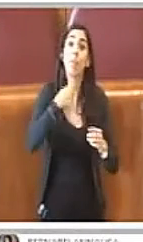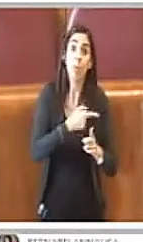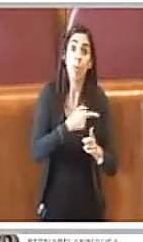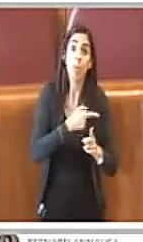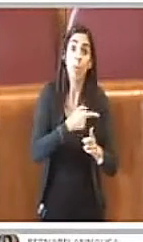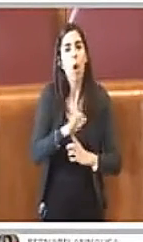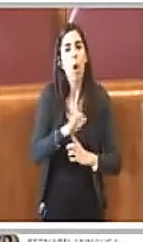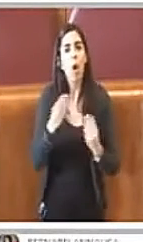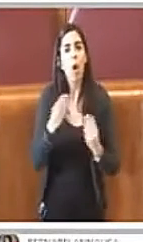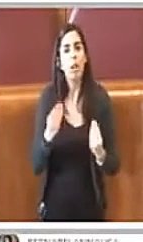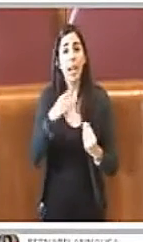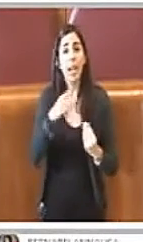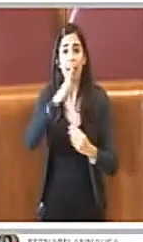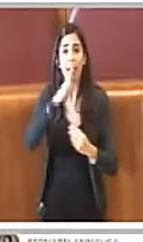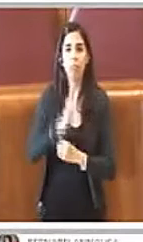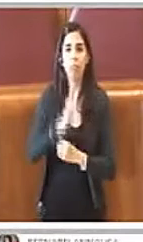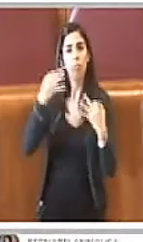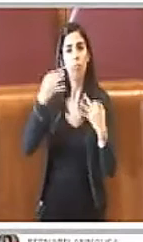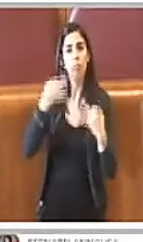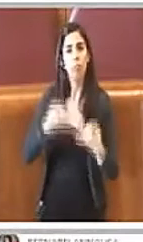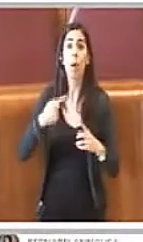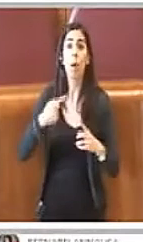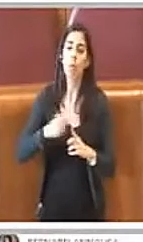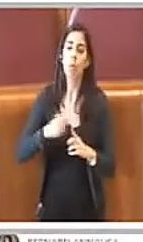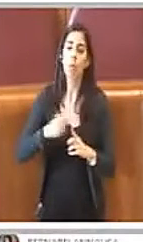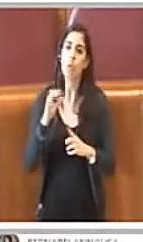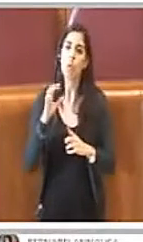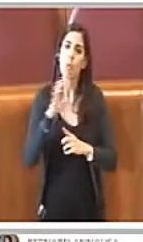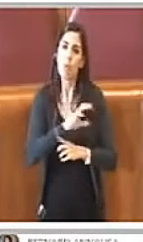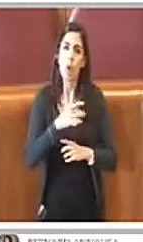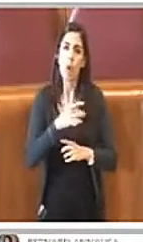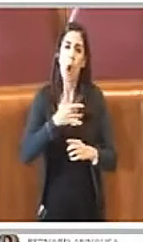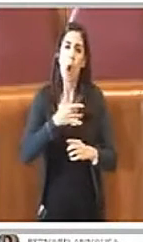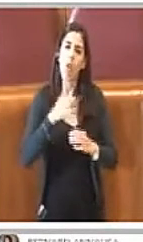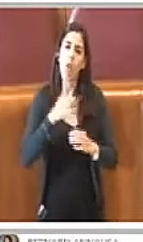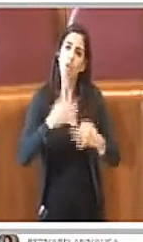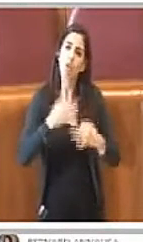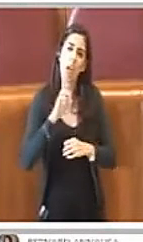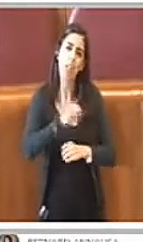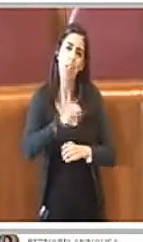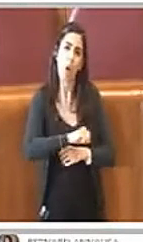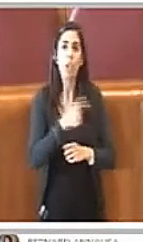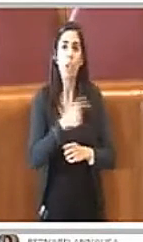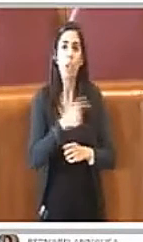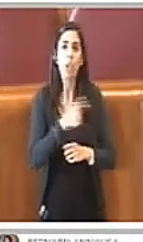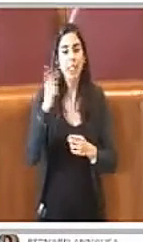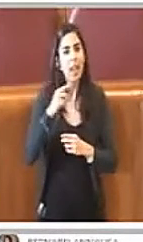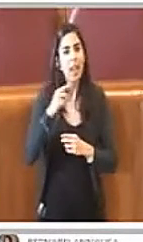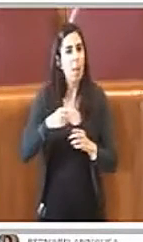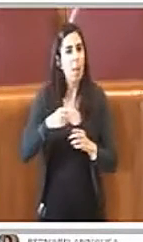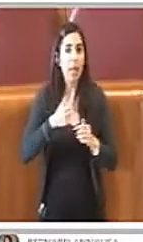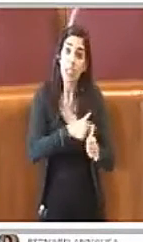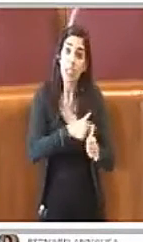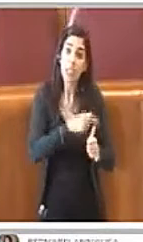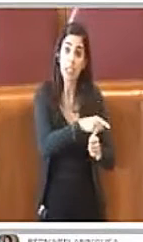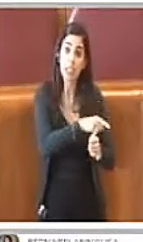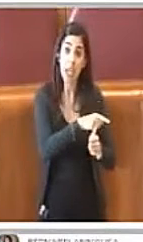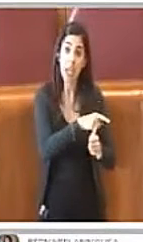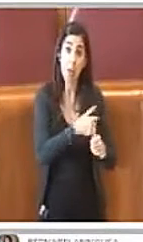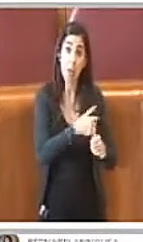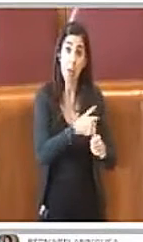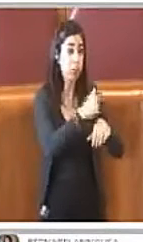determinazione dell'obiezione di coscienza di chi invece non si piega alla logica della sovraffazione.